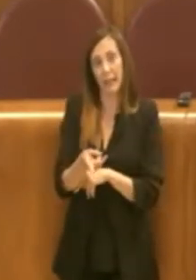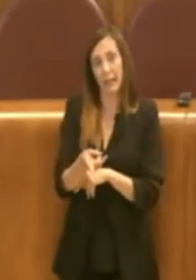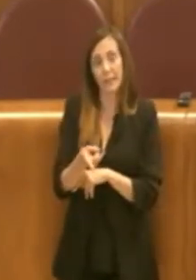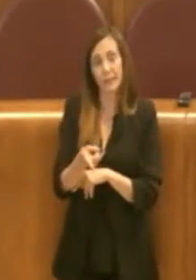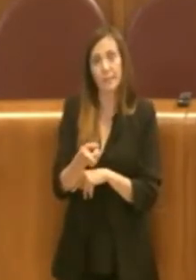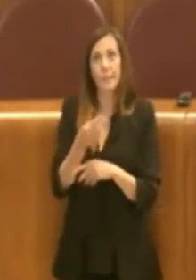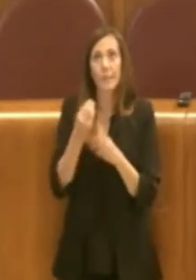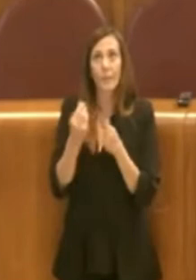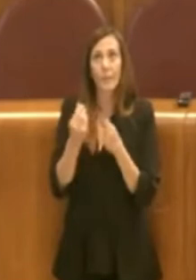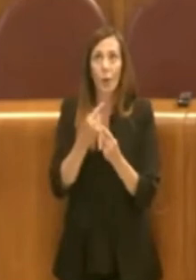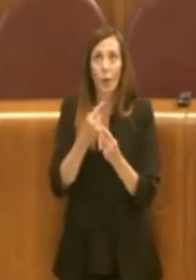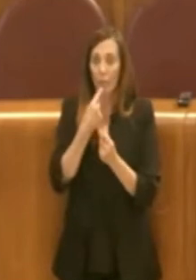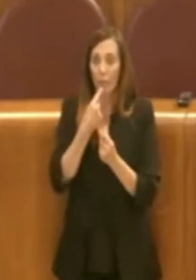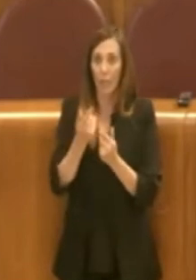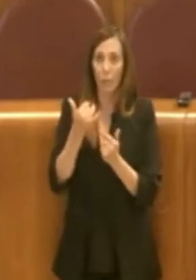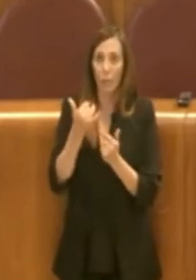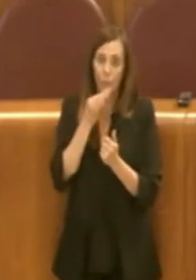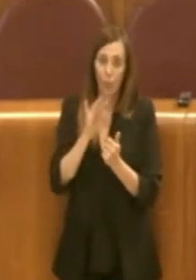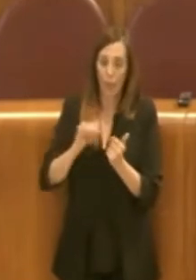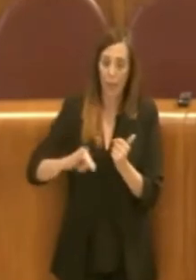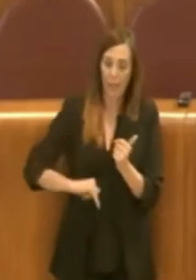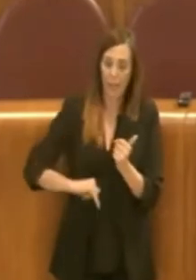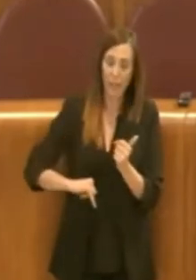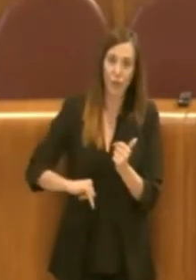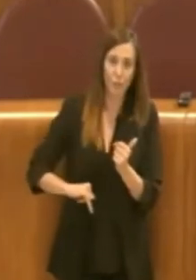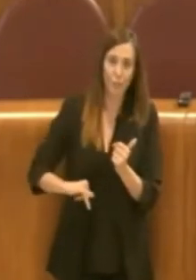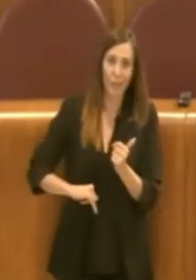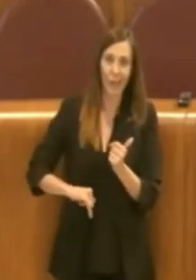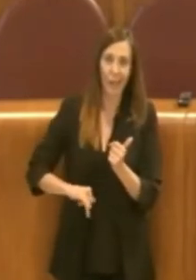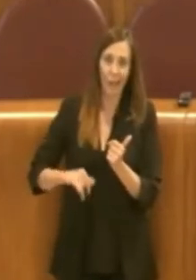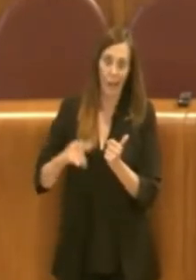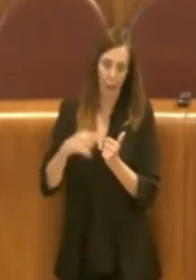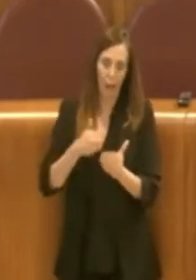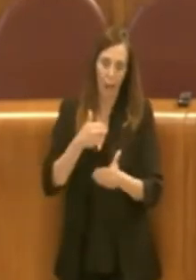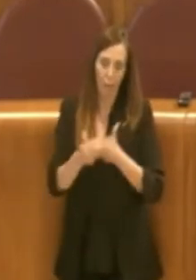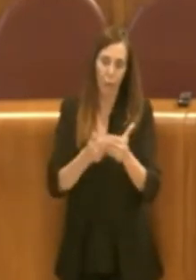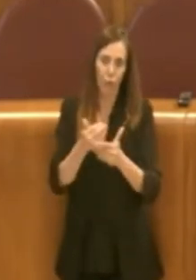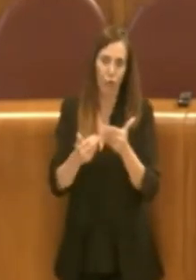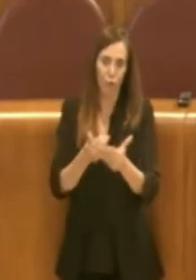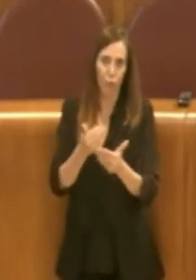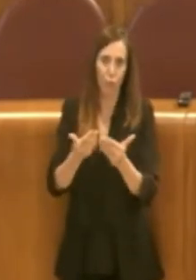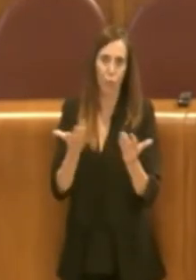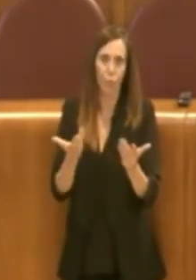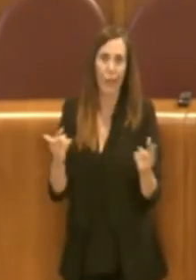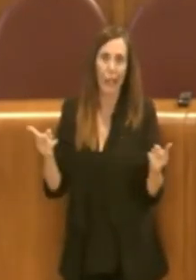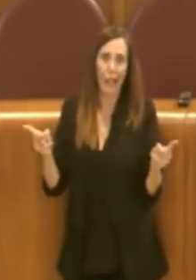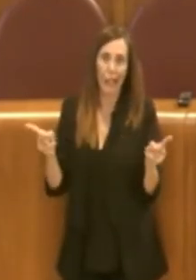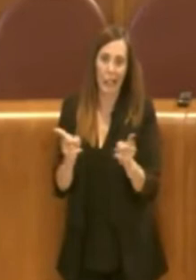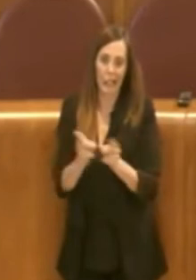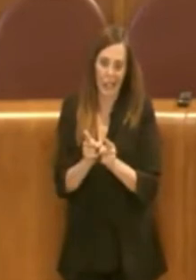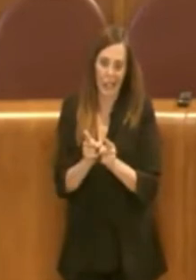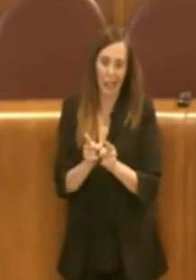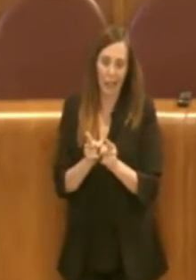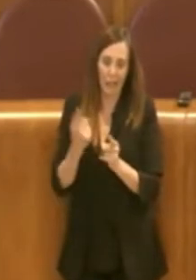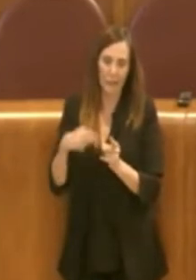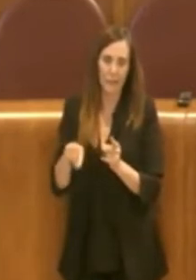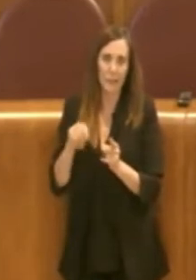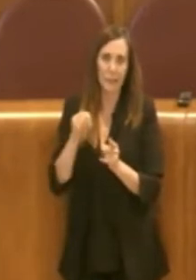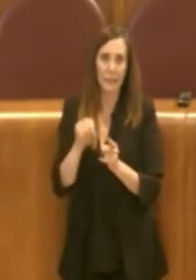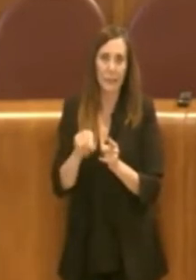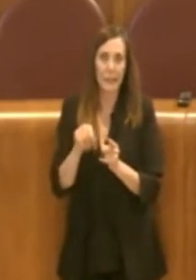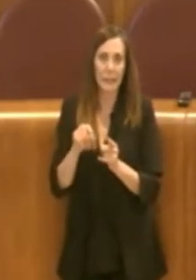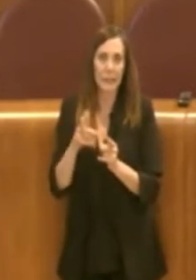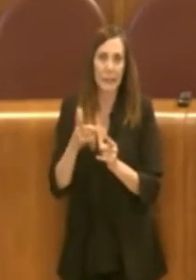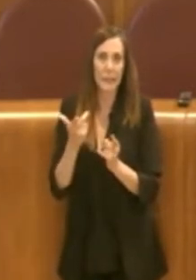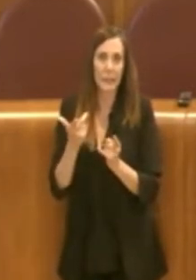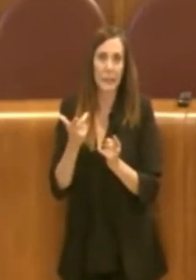come dire, può anticipare in qualche modo quello che è la procedura. Quindi è un abbreviare il percorso, per